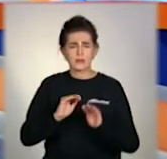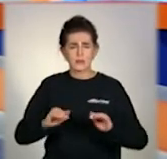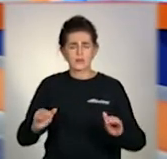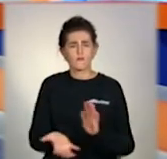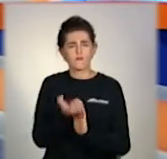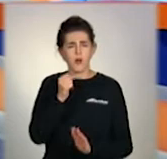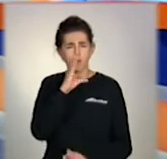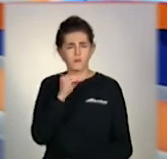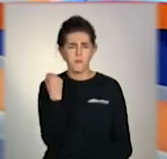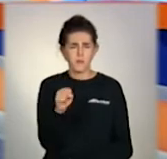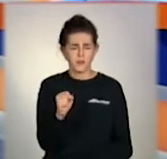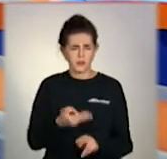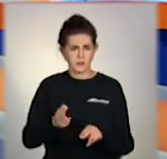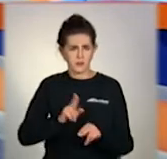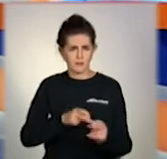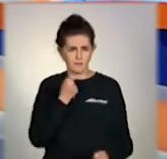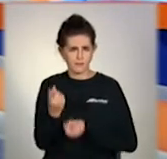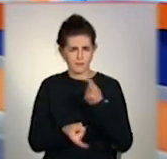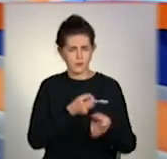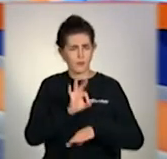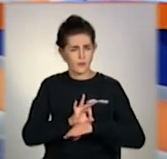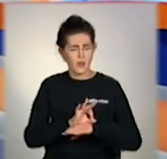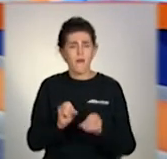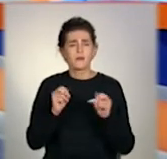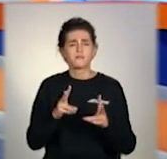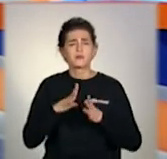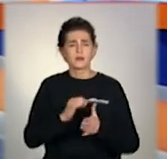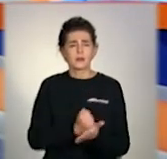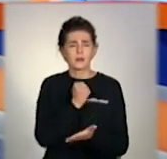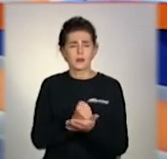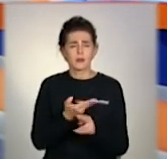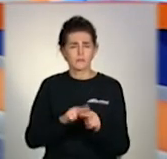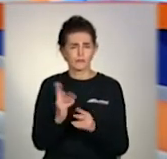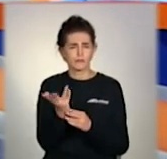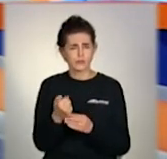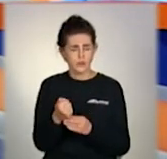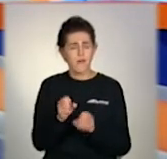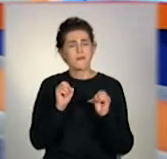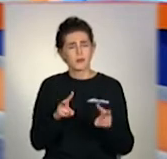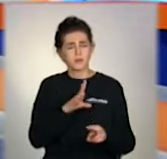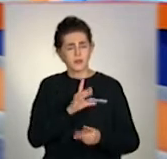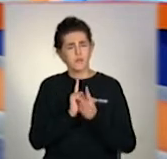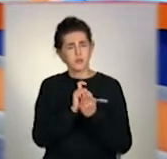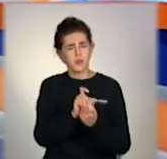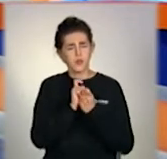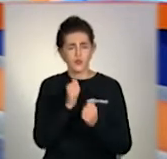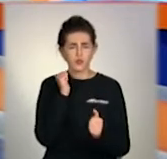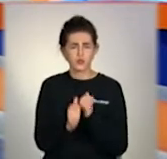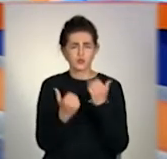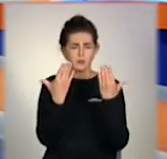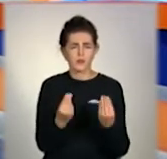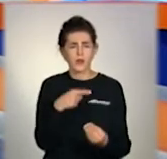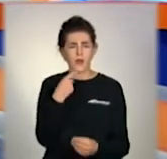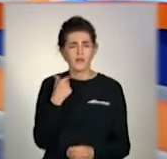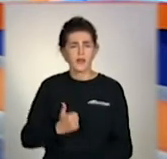недуги перерости. Як бути, коли діагнозів декілька? Боротися щодня, відповідають